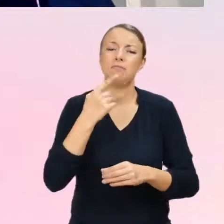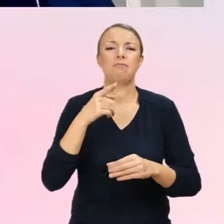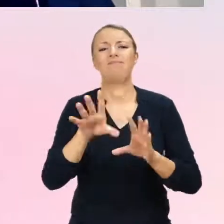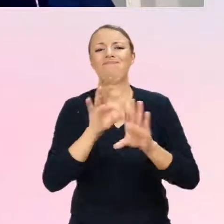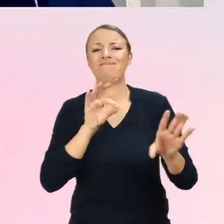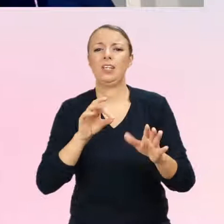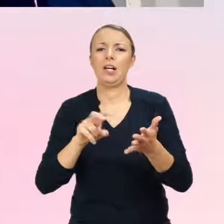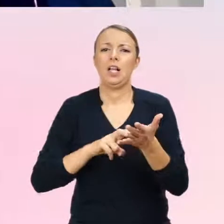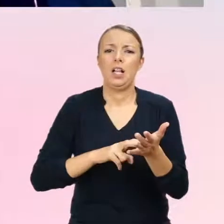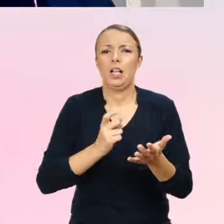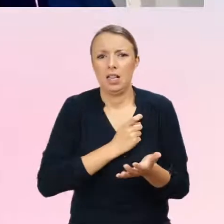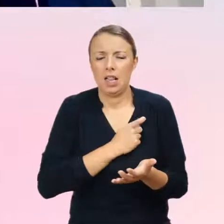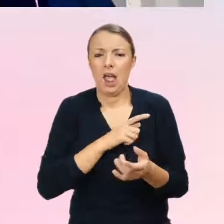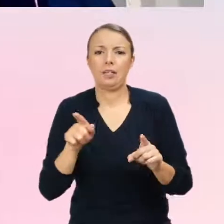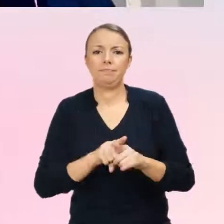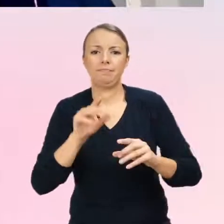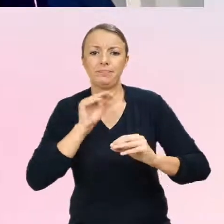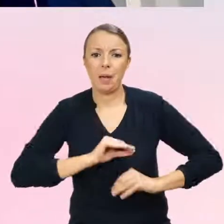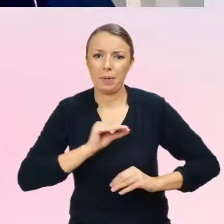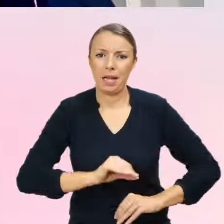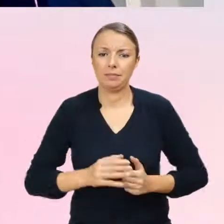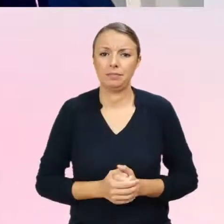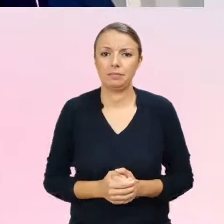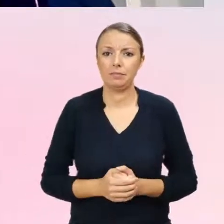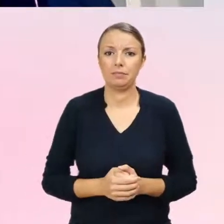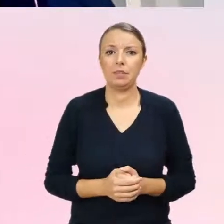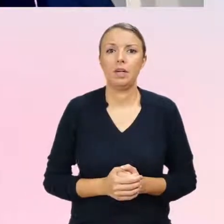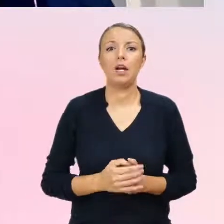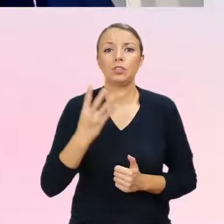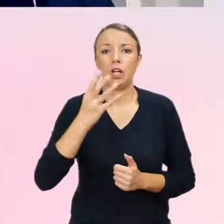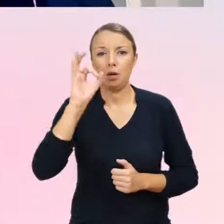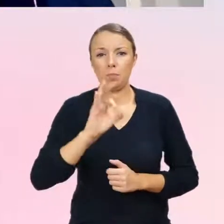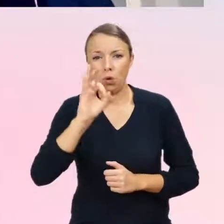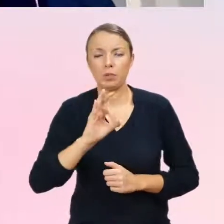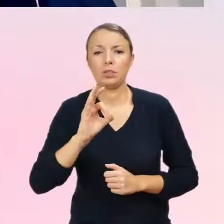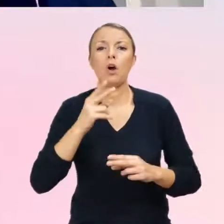depresji, 4% choroby dwubiegunowej,